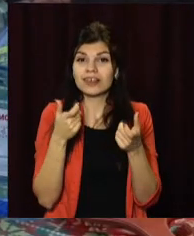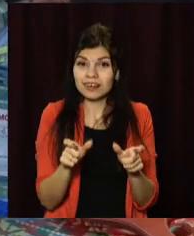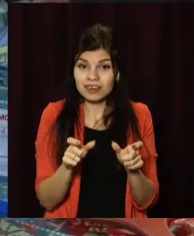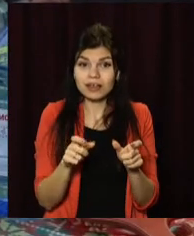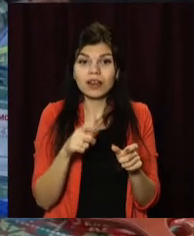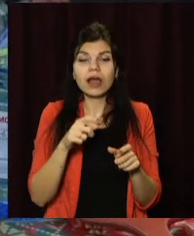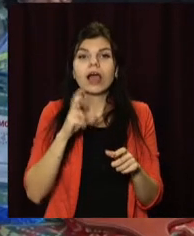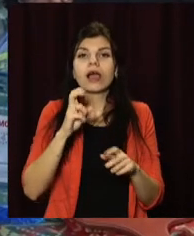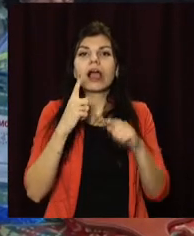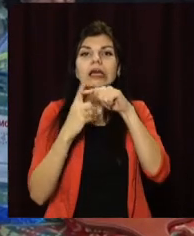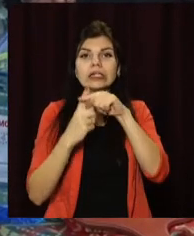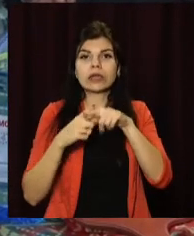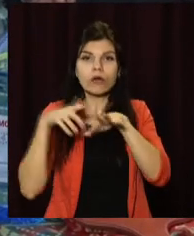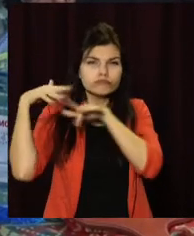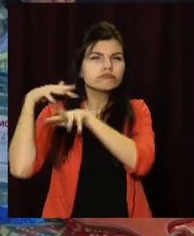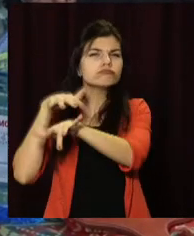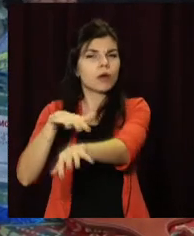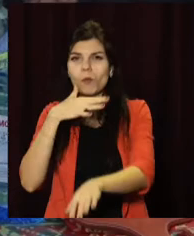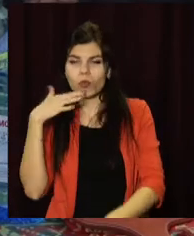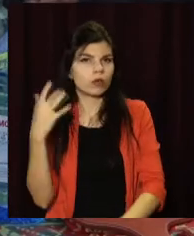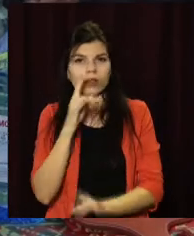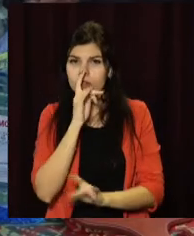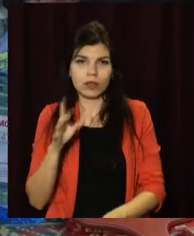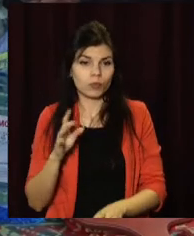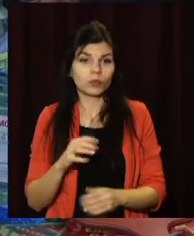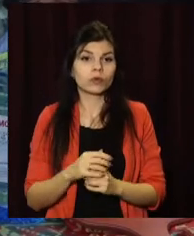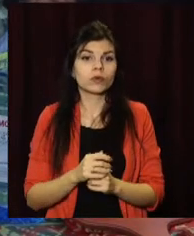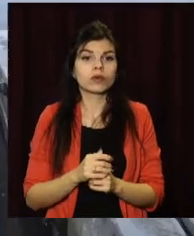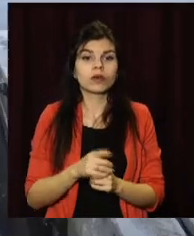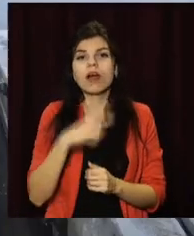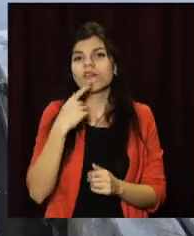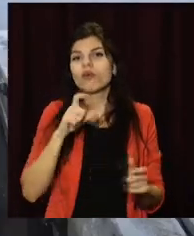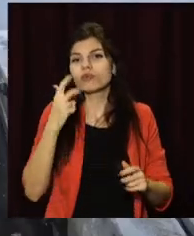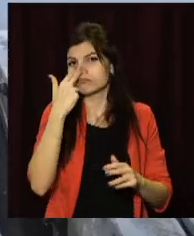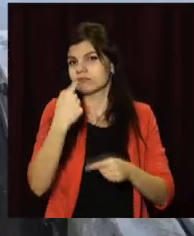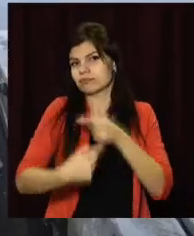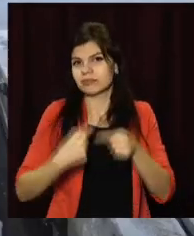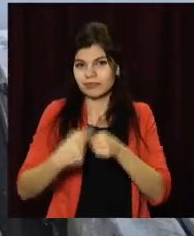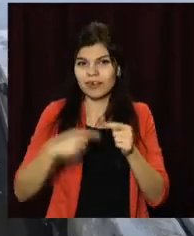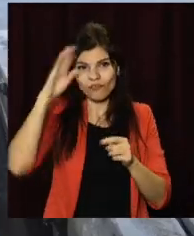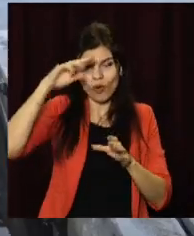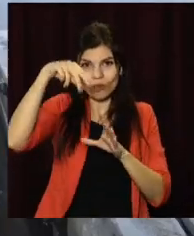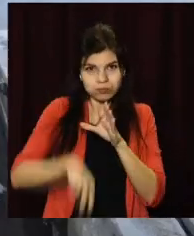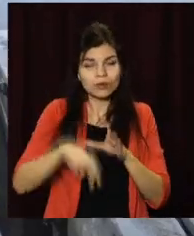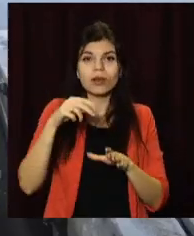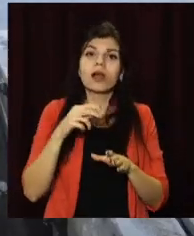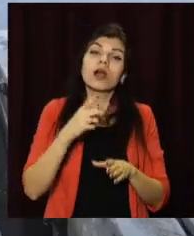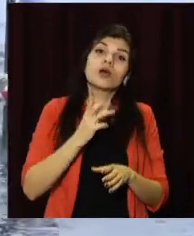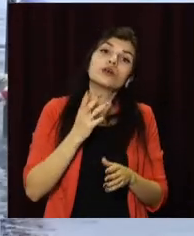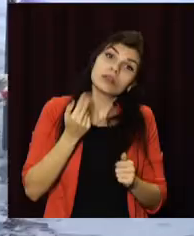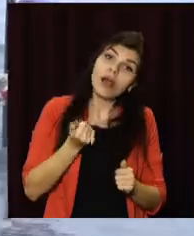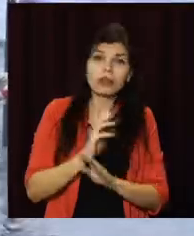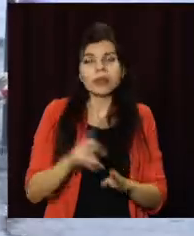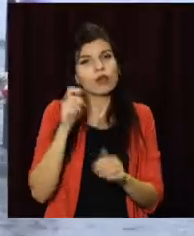влаштовуватимуть. Що ж до купання – ритуал нерелігійний, скоріше народна традиція. Тож, занурюватися чи ні – особиста